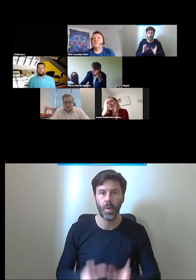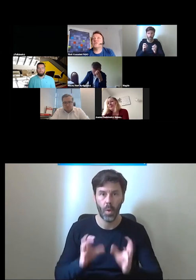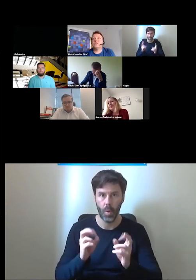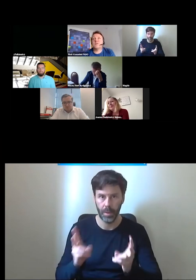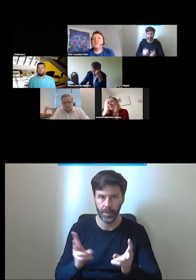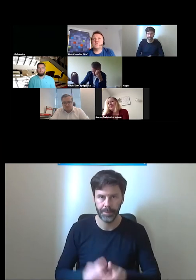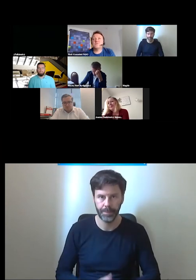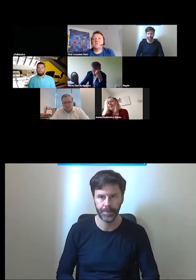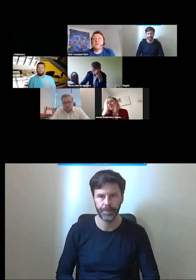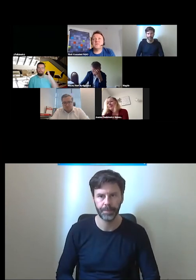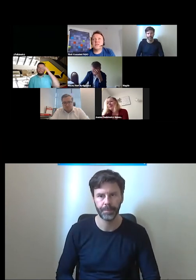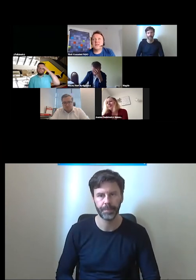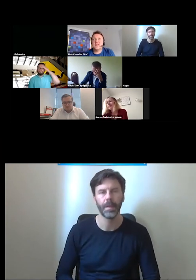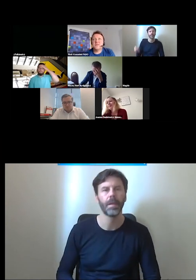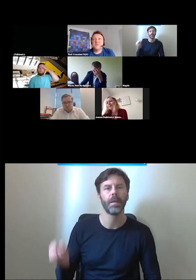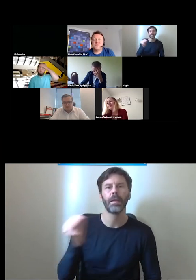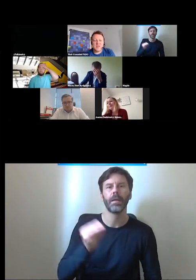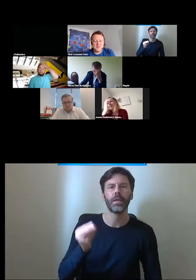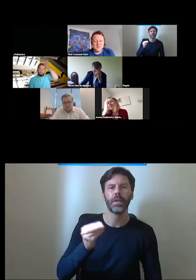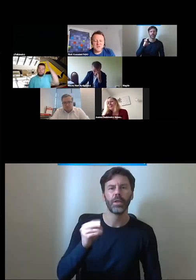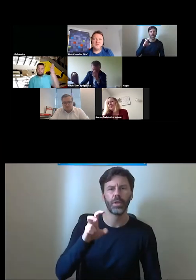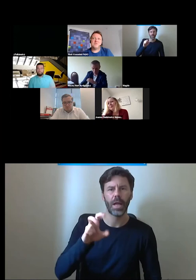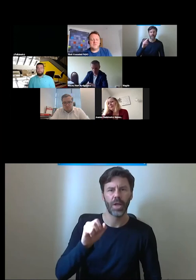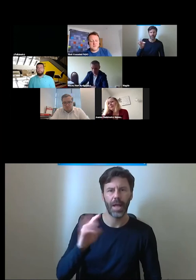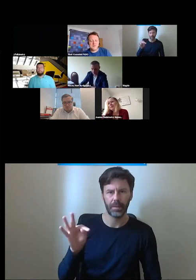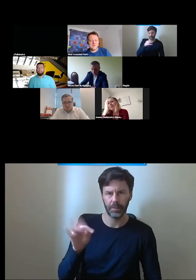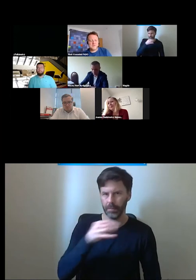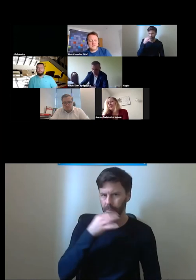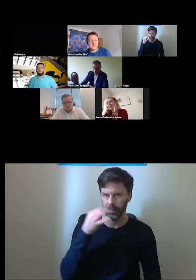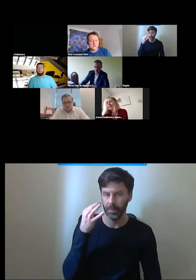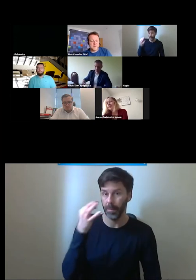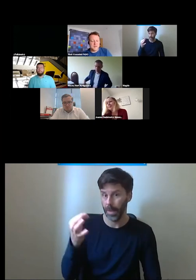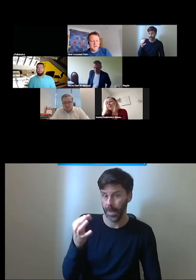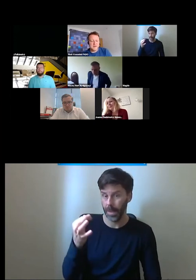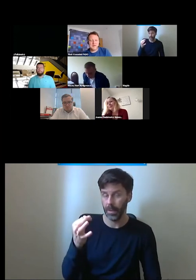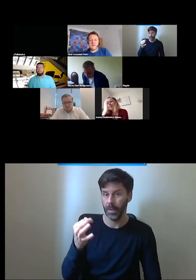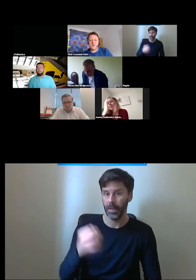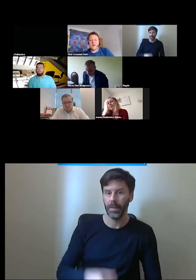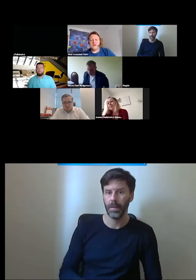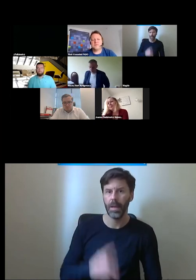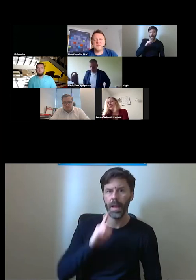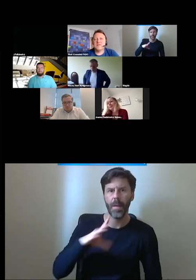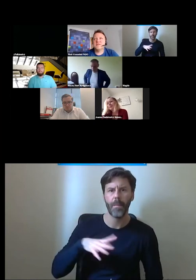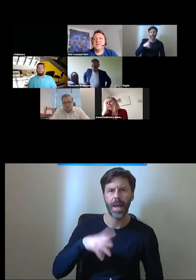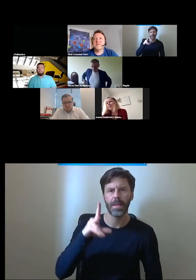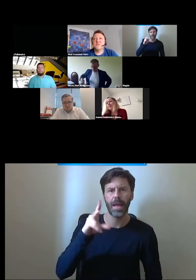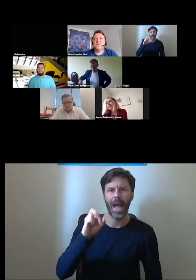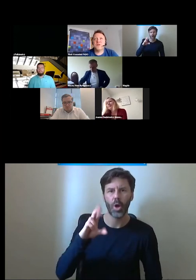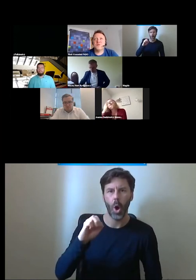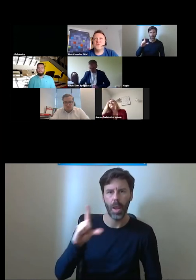jeszcze tak wracając do pytań z czata to pytanie do do pana Karola z